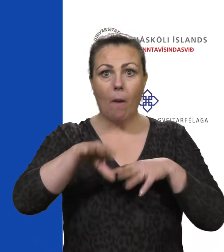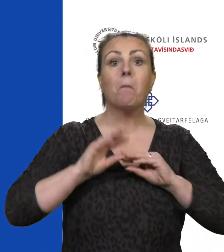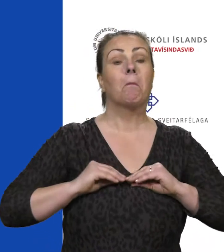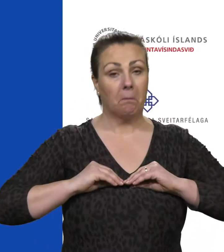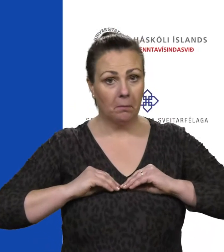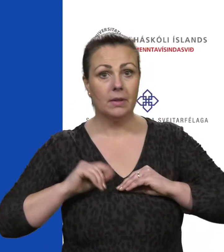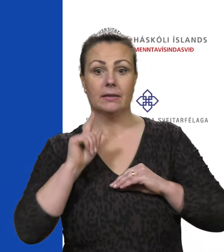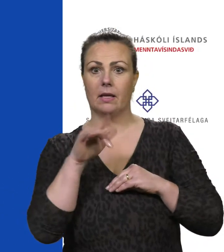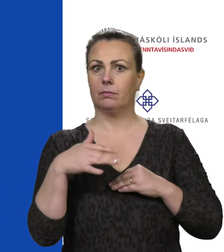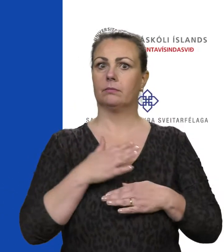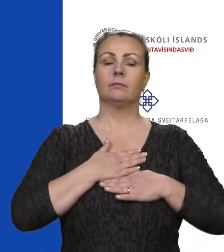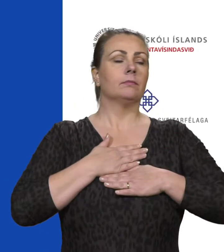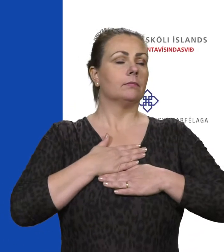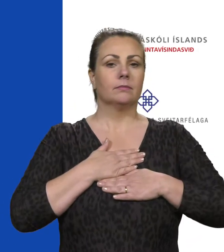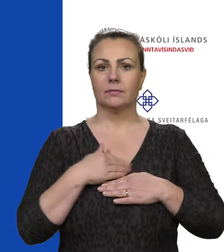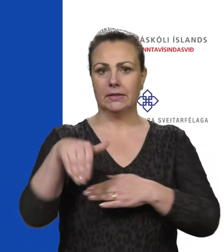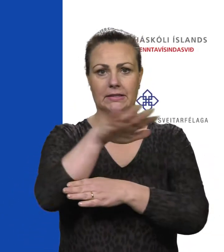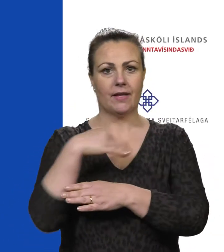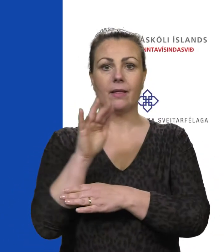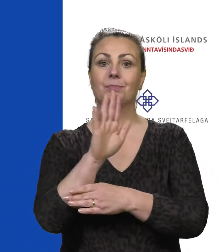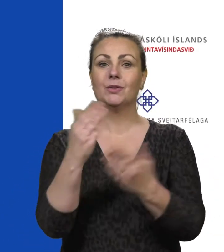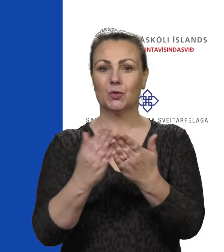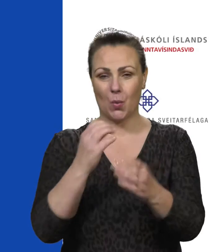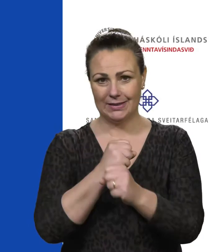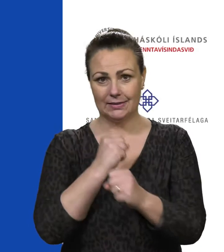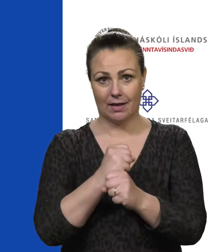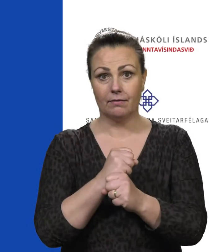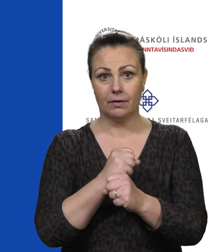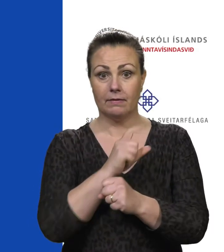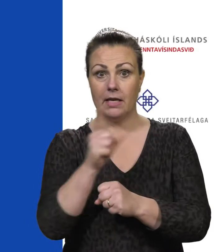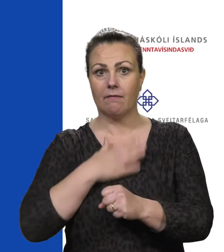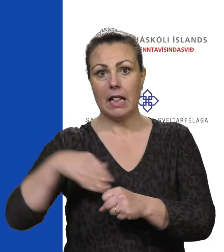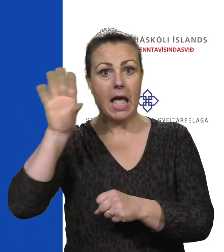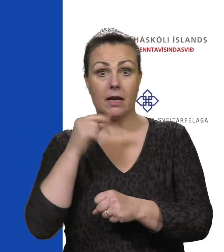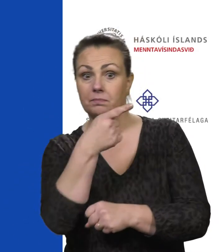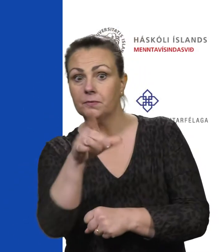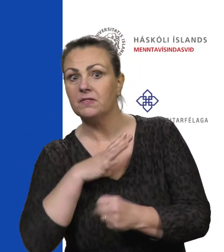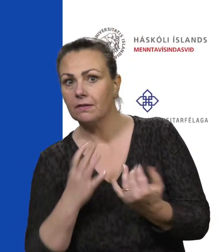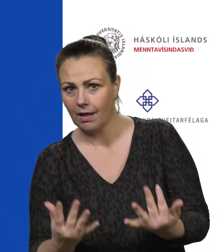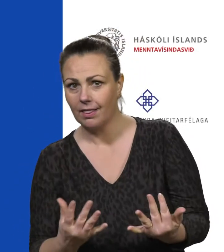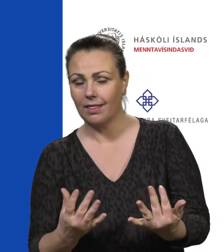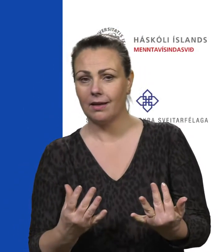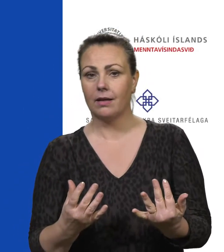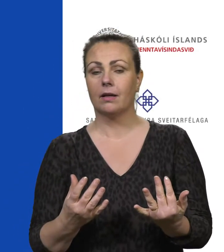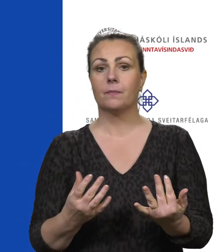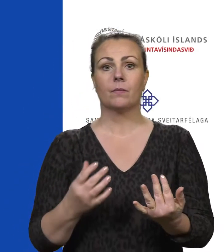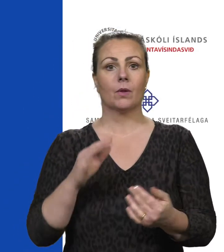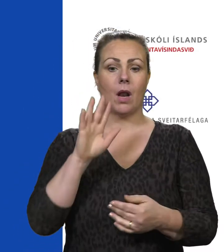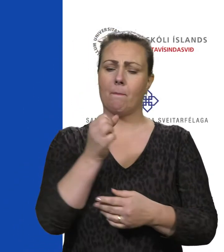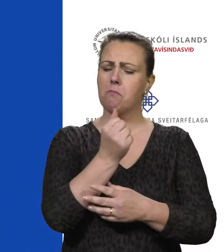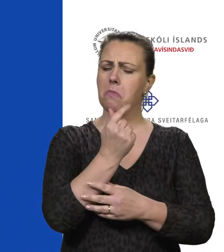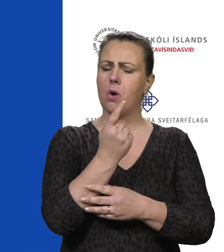dásamlega vettvangi sem skólastarfu er, við viljum líka heyri ykkur og það er ljóst að eru mörg